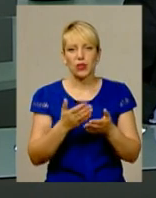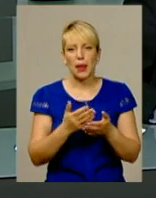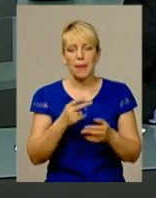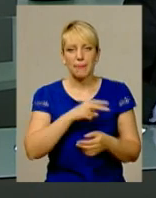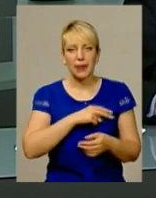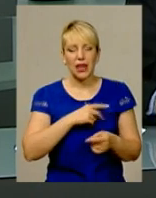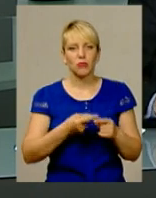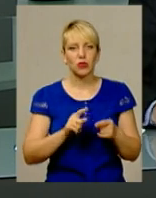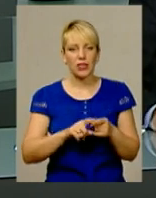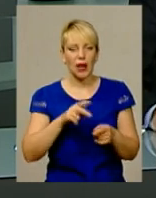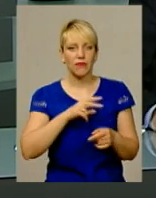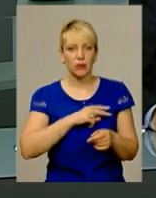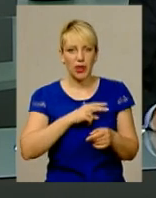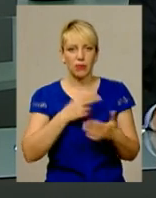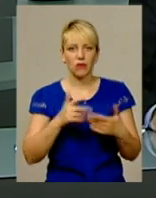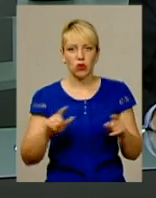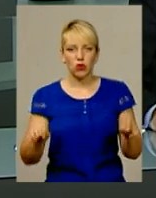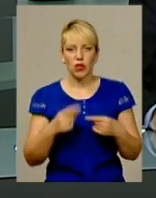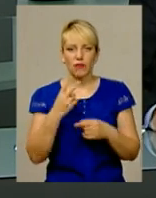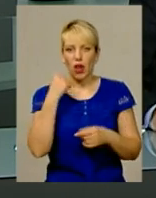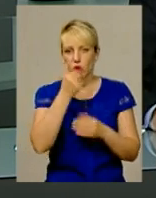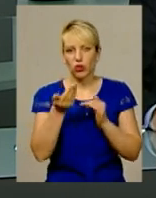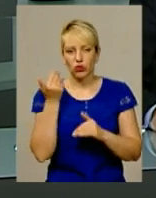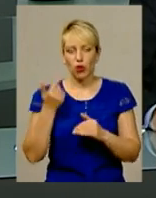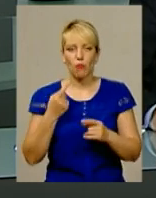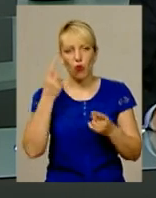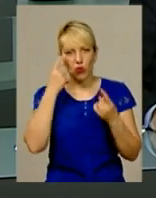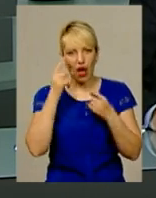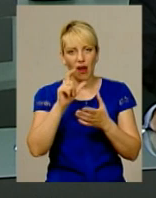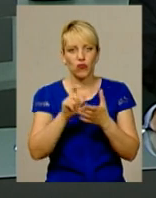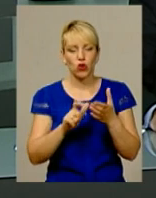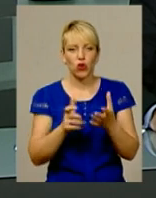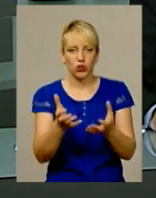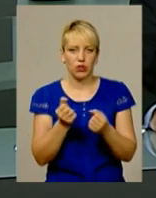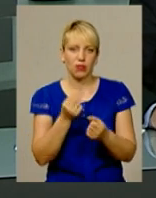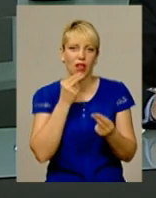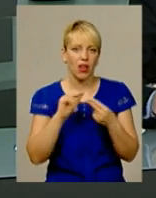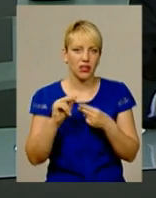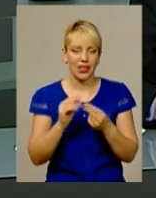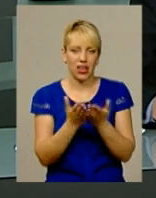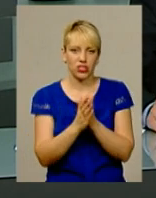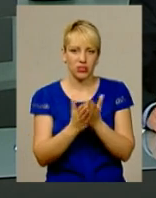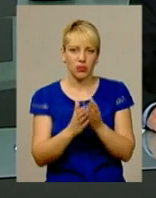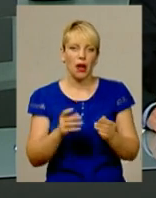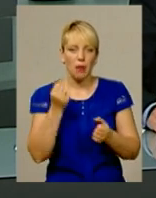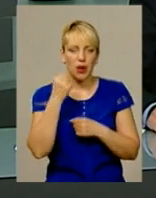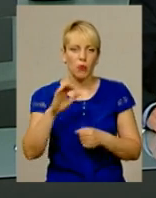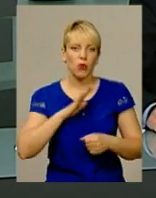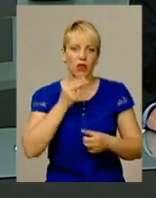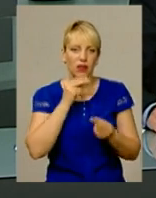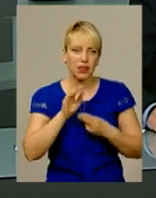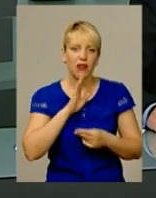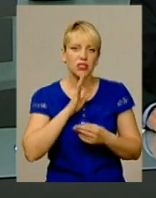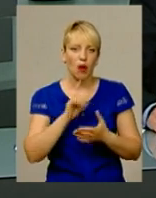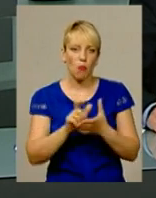засновану в краї, два роки тому отримують автори найкращих поетичних збірок. Переможницею цього року стала поетеса Ніна